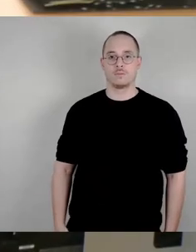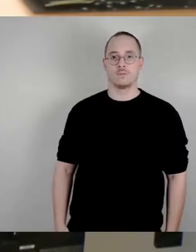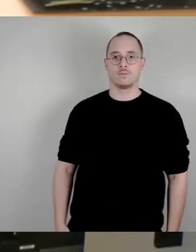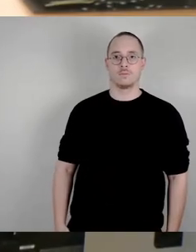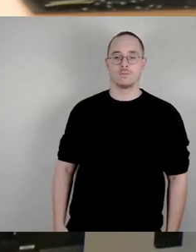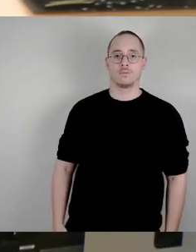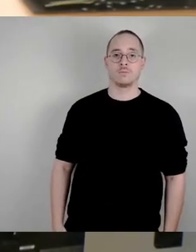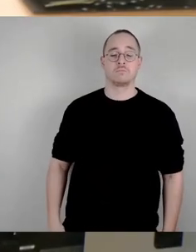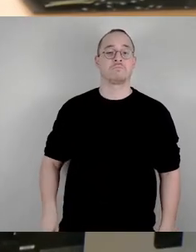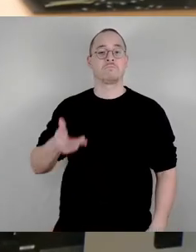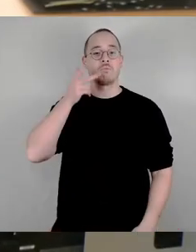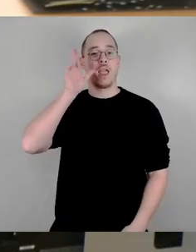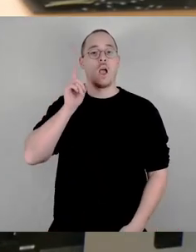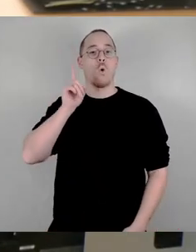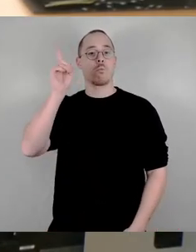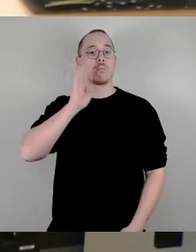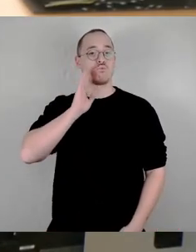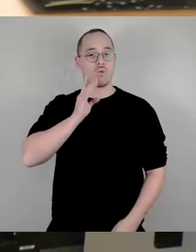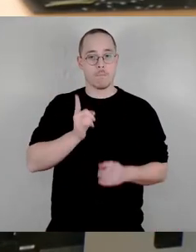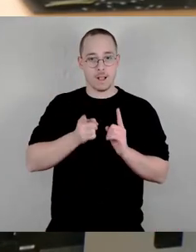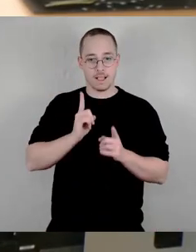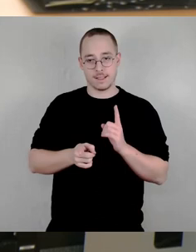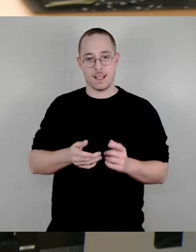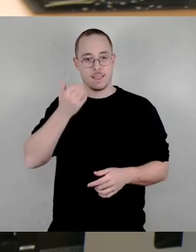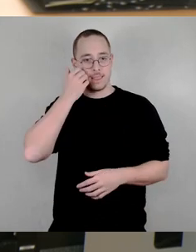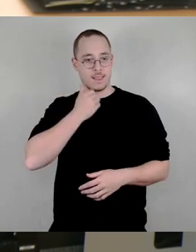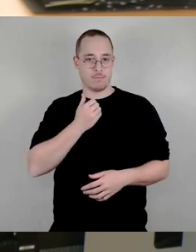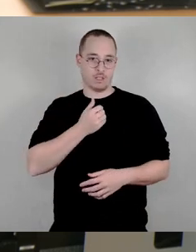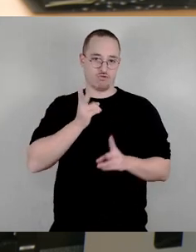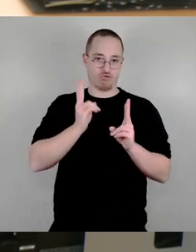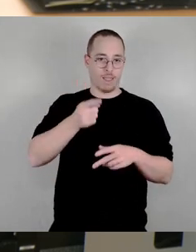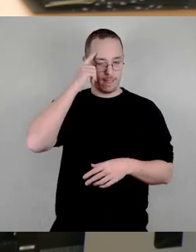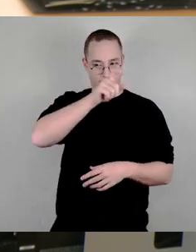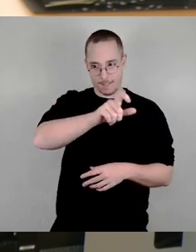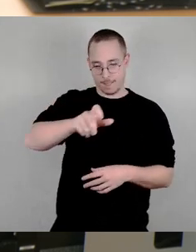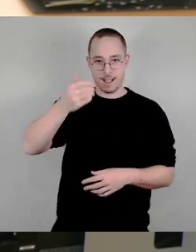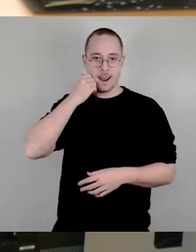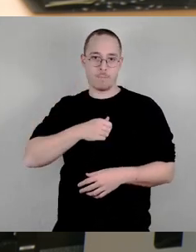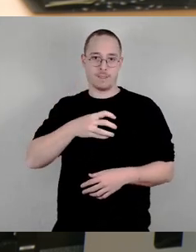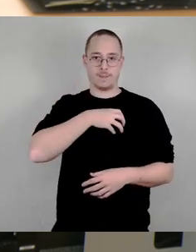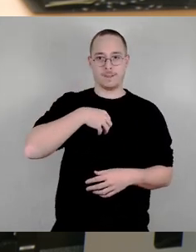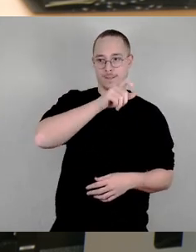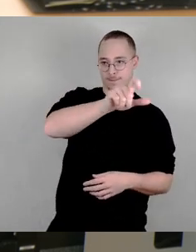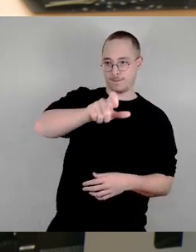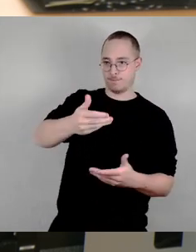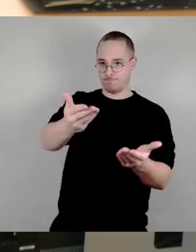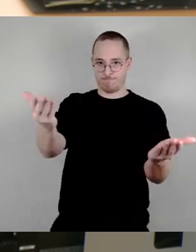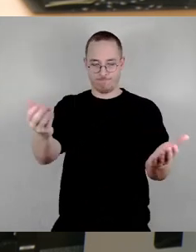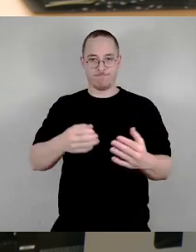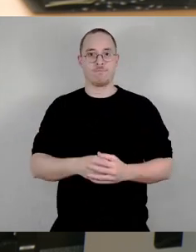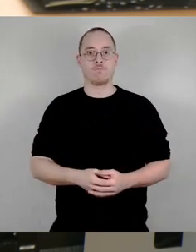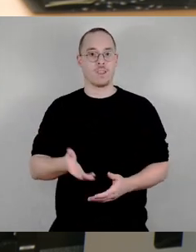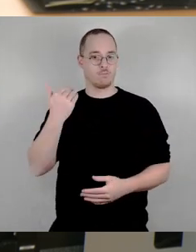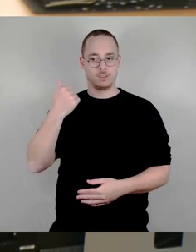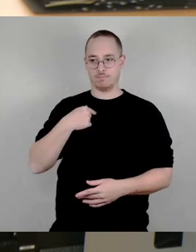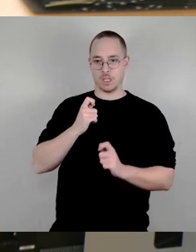Herr Oberbürgermeister, verehrte Stadträte, liebe Dresdner. Als ich die Anträge gelesen habe, dachte ich mir so, Wahnsinn, eine richtig gute Idee.